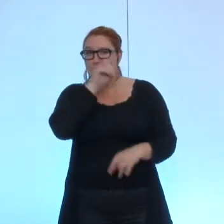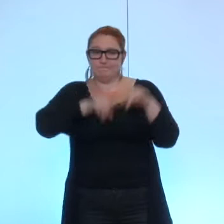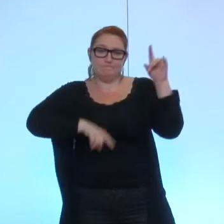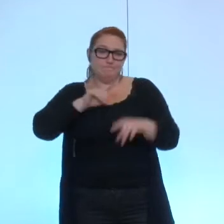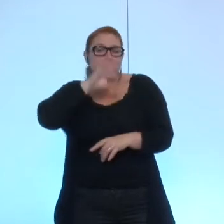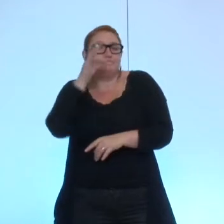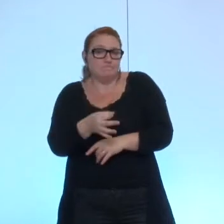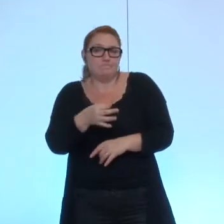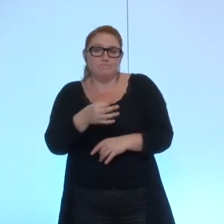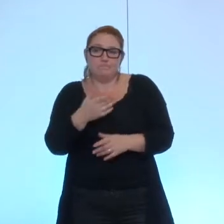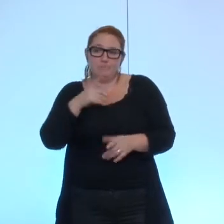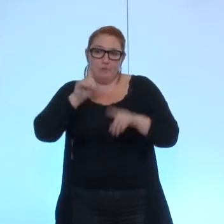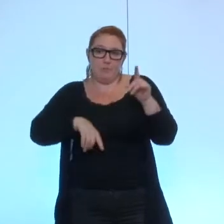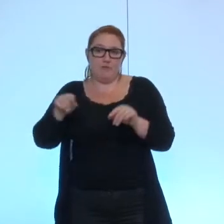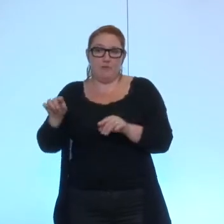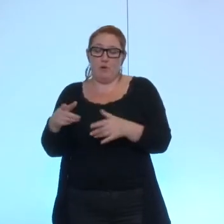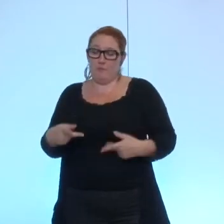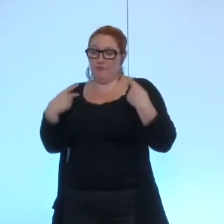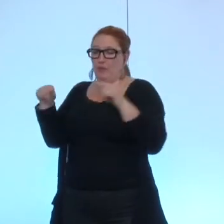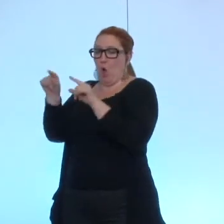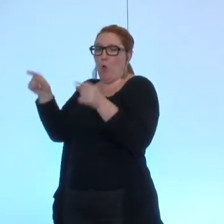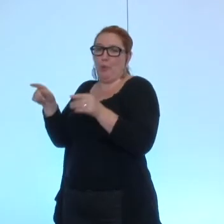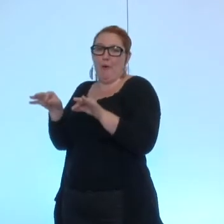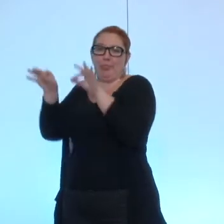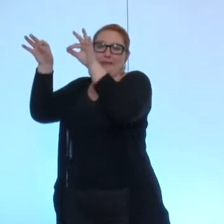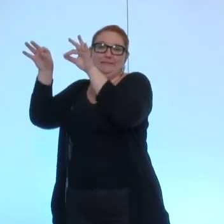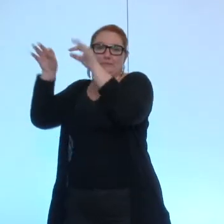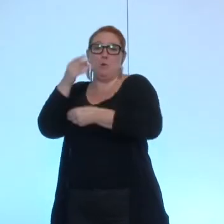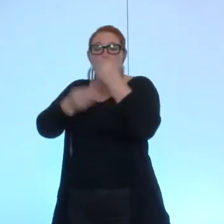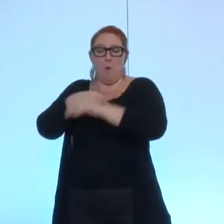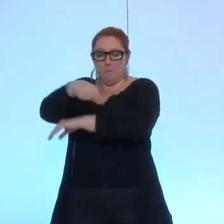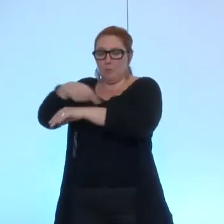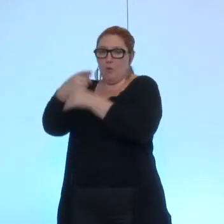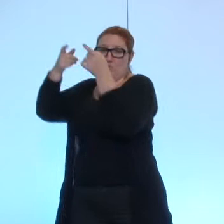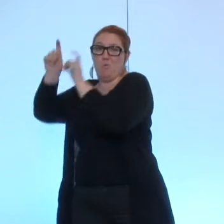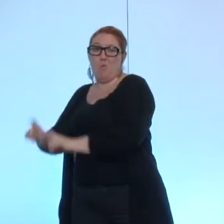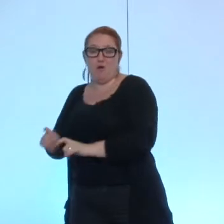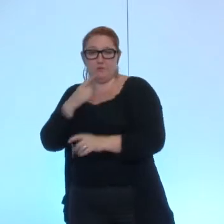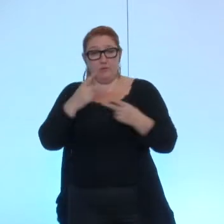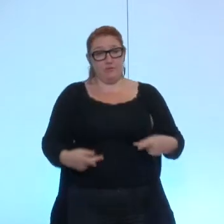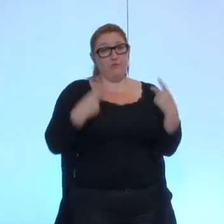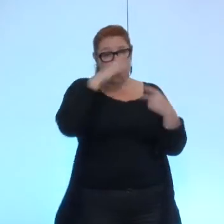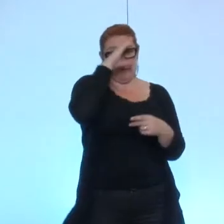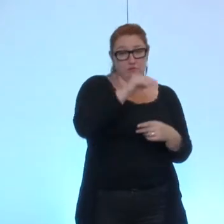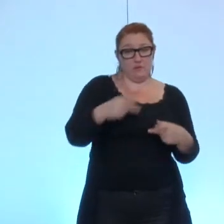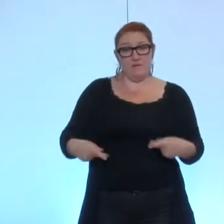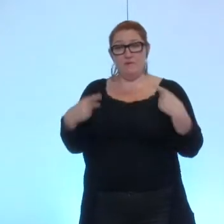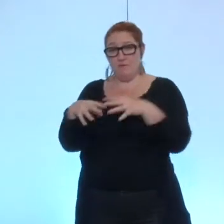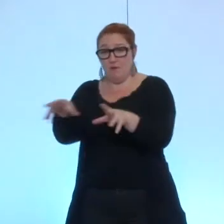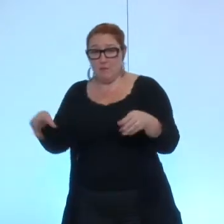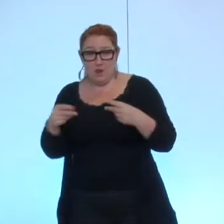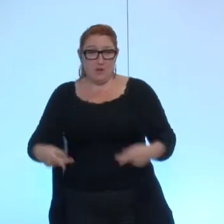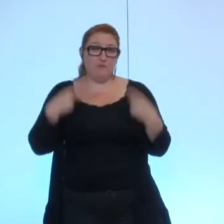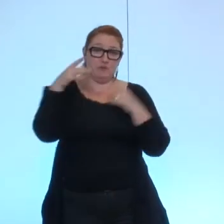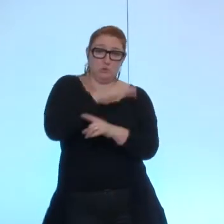nécessitent de mettre le reste parfois entre parenthèses, ou en tout cas d'y consacrer beaucoup moins de temps. Vie professionnelle, vie familiale, vie sociale.